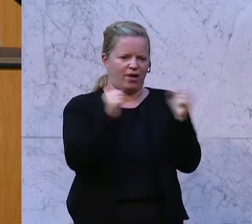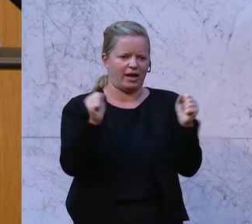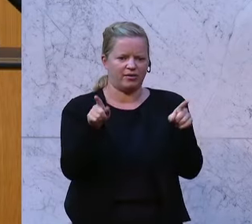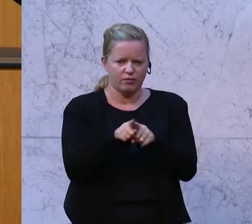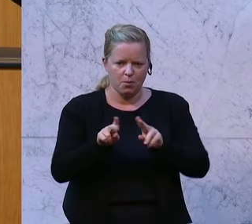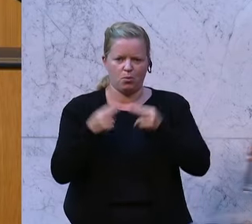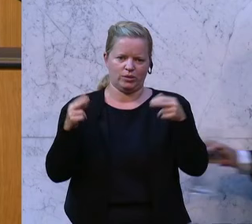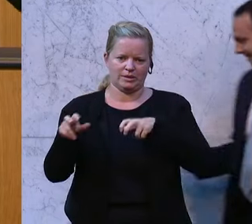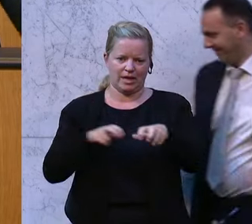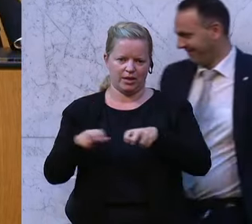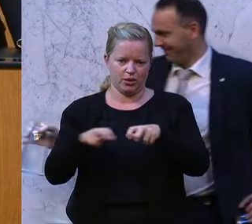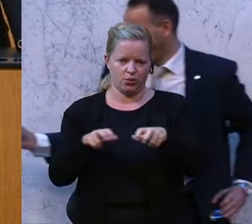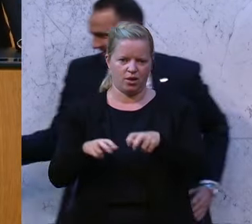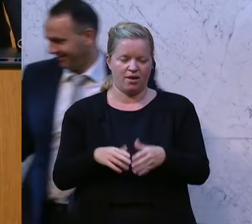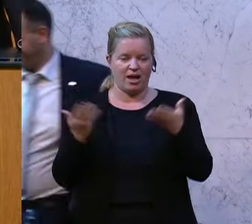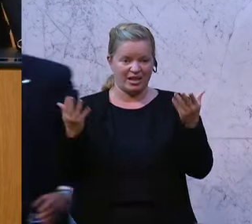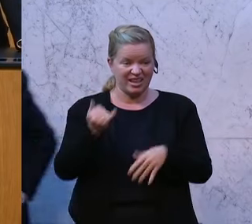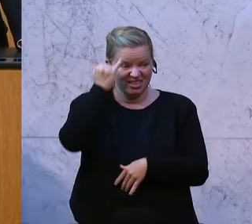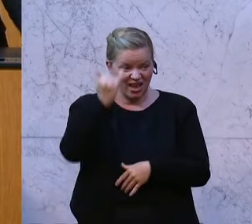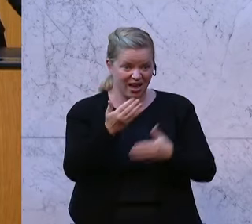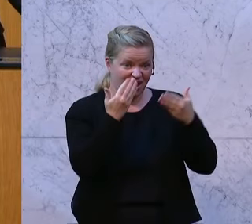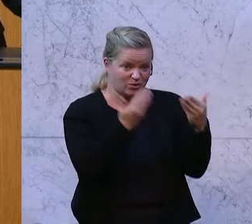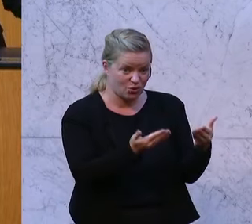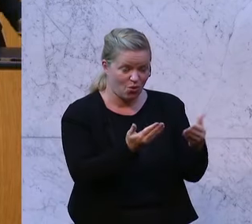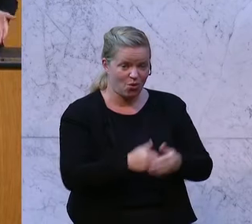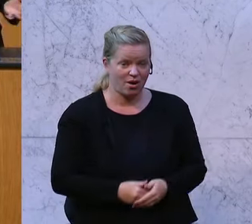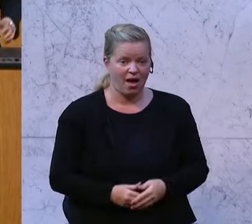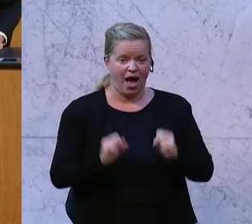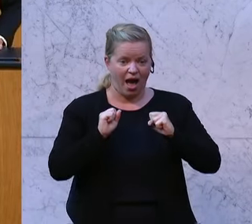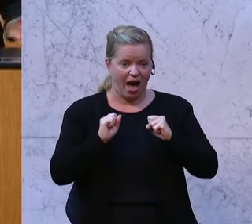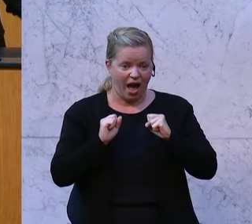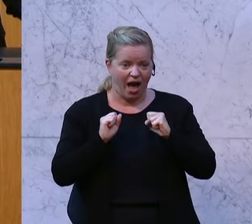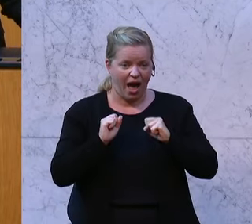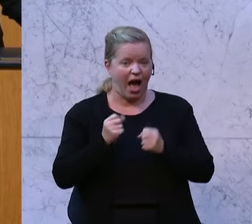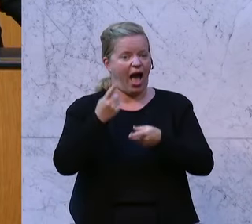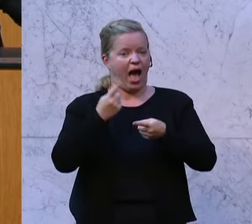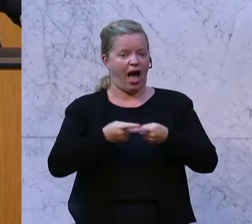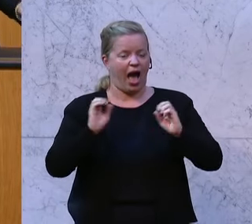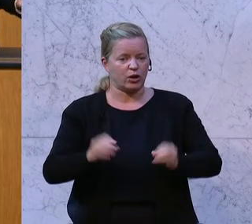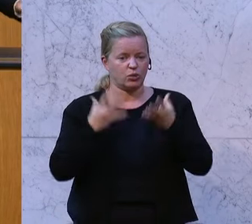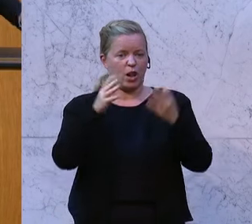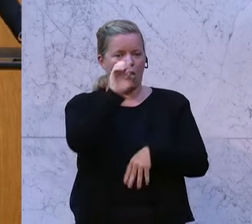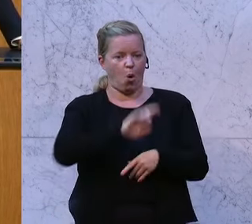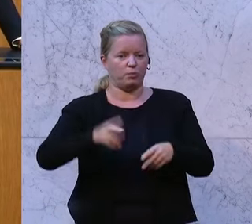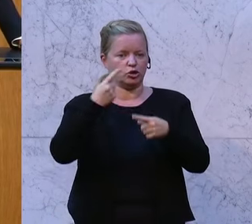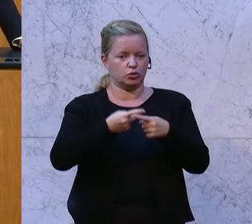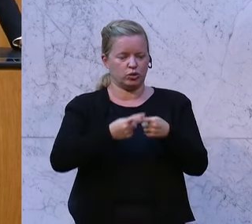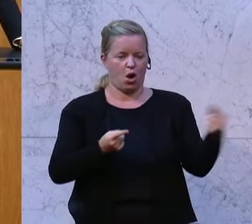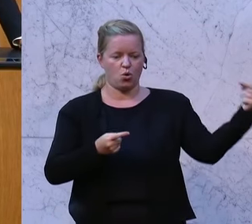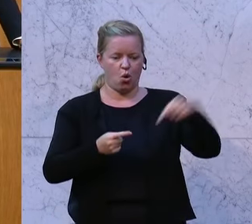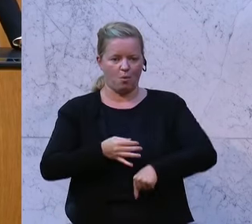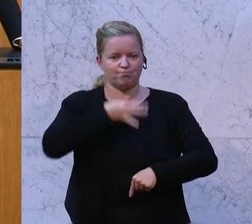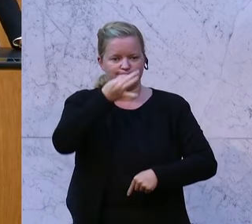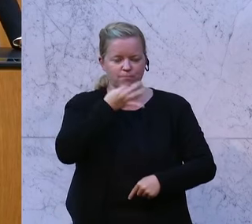diese Bundesregierung. Denn auf die Idee muss man einmal kommen, sich in der aktuellen Europastunde hinzustellen und europäische